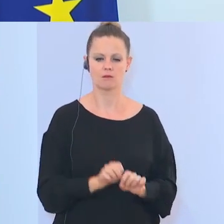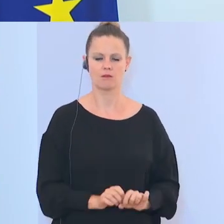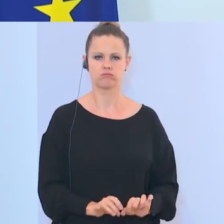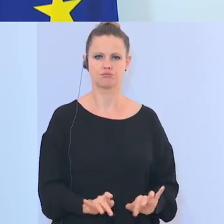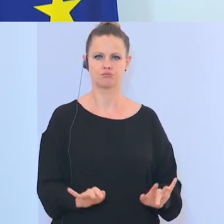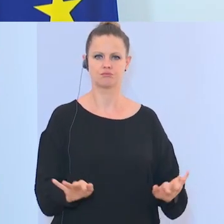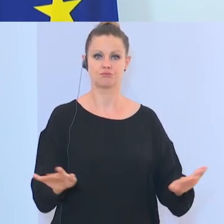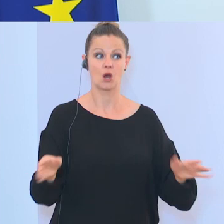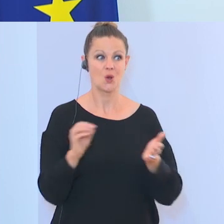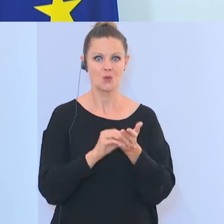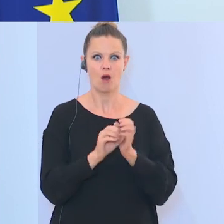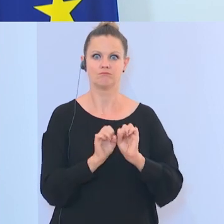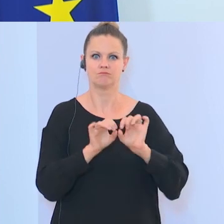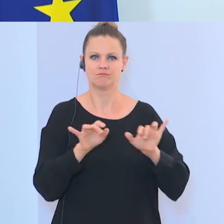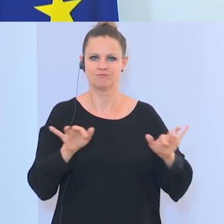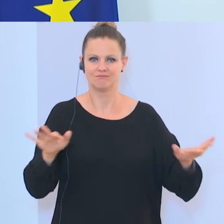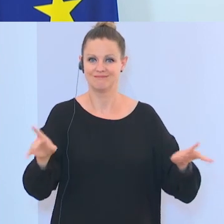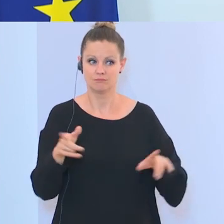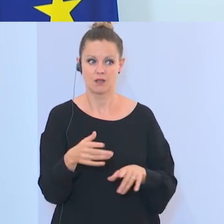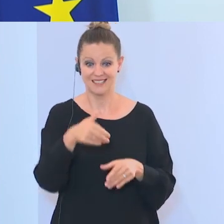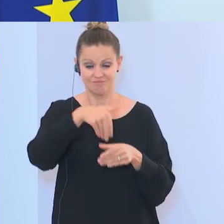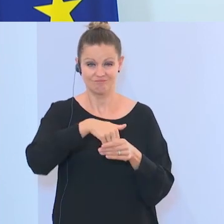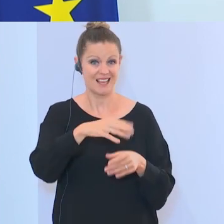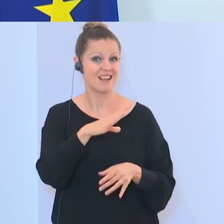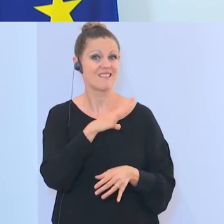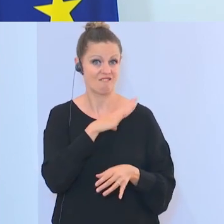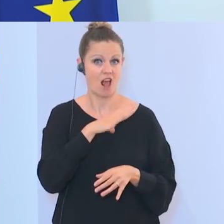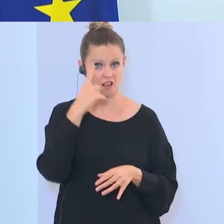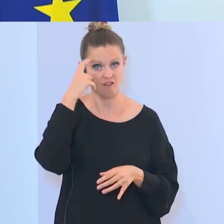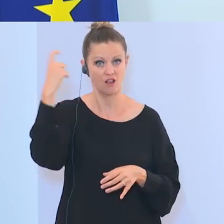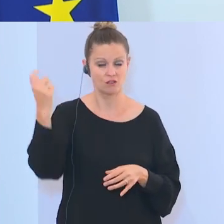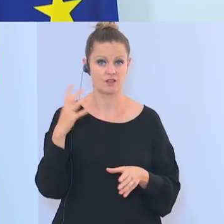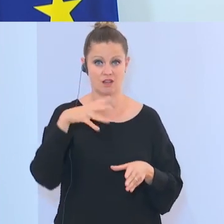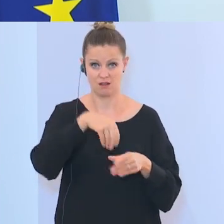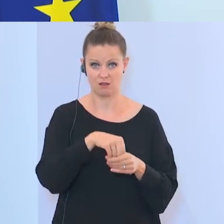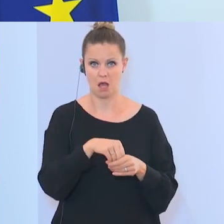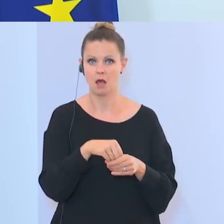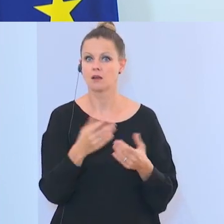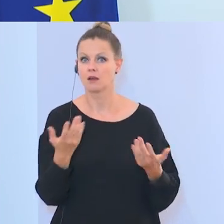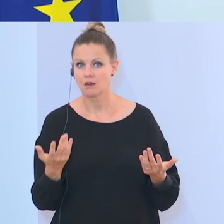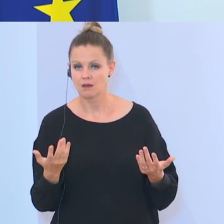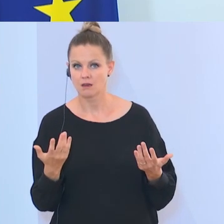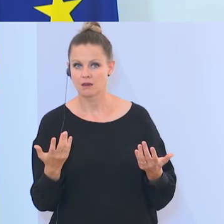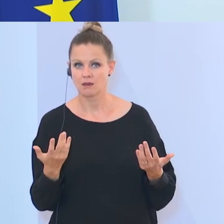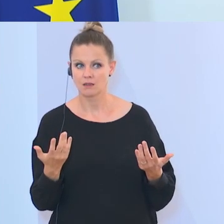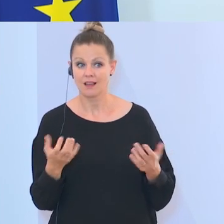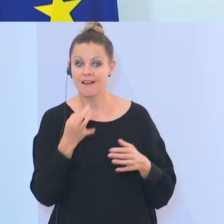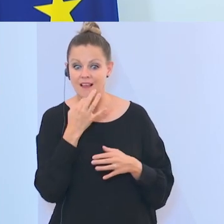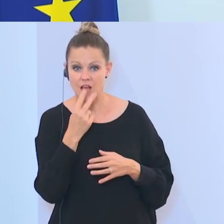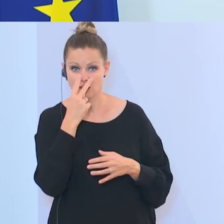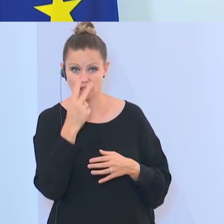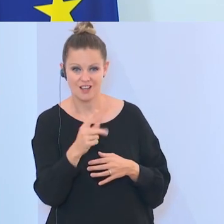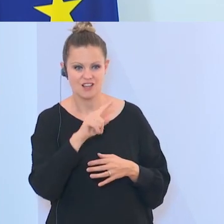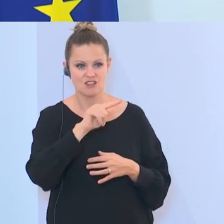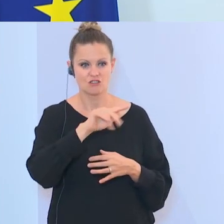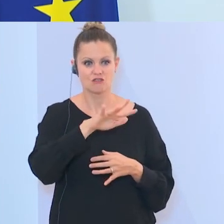haben, weiterhin verbreiten, mit einer gefährlichen Ideologie, die, wenn man genauer hinschaut, sich nicht so weit entfernt von eben salafistischen und